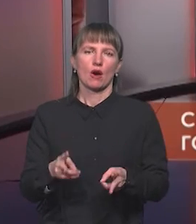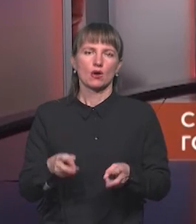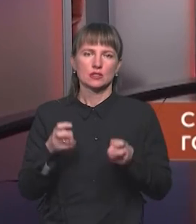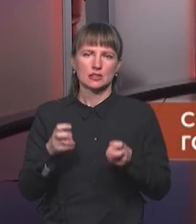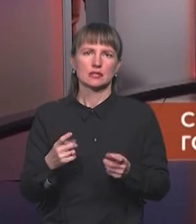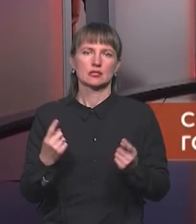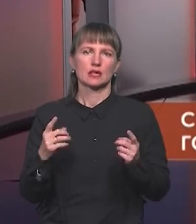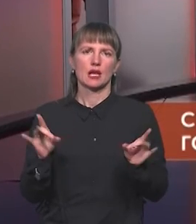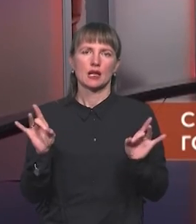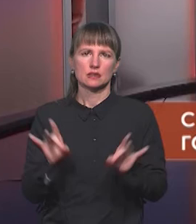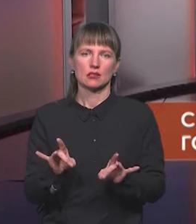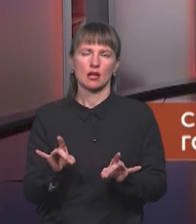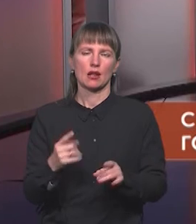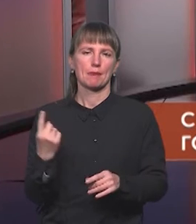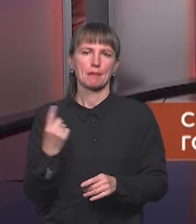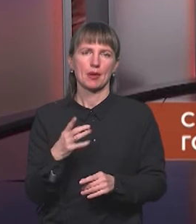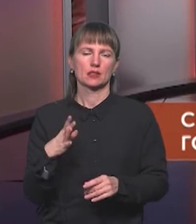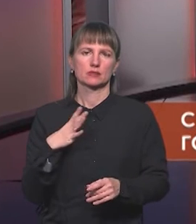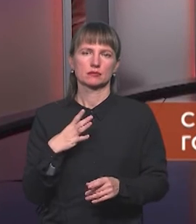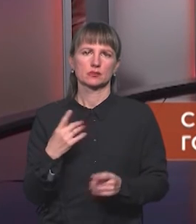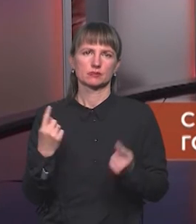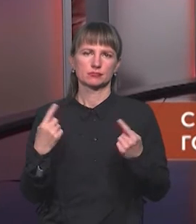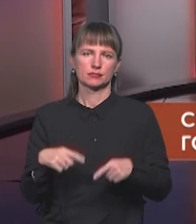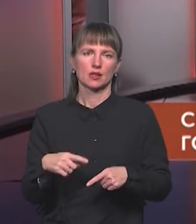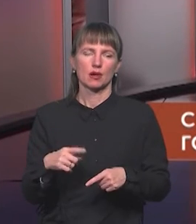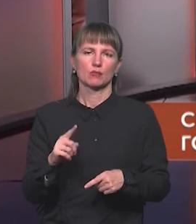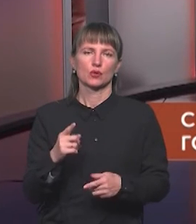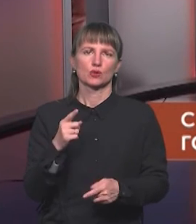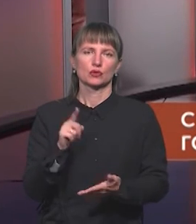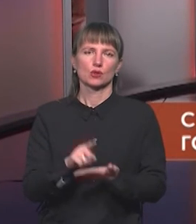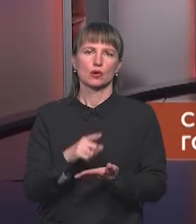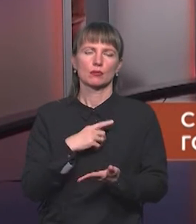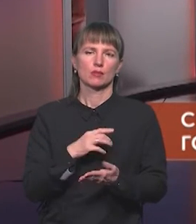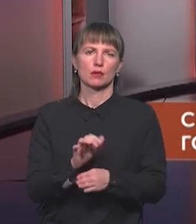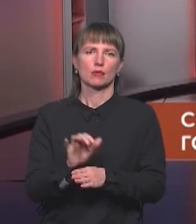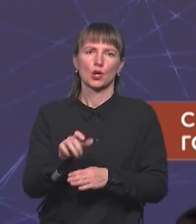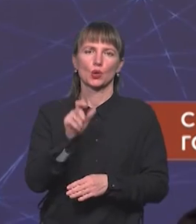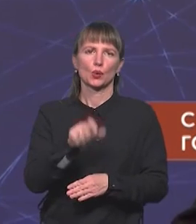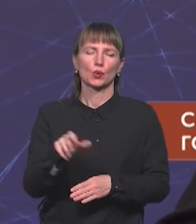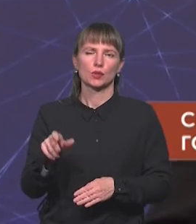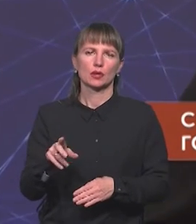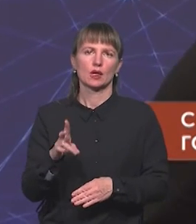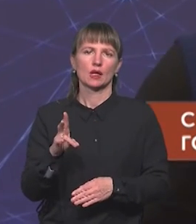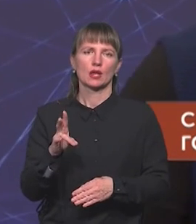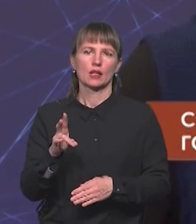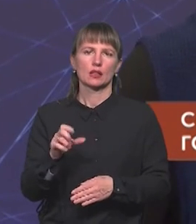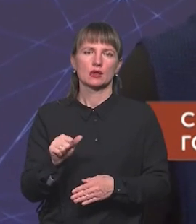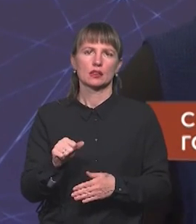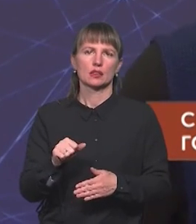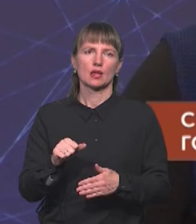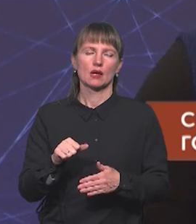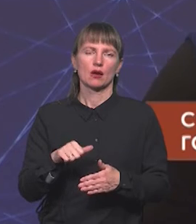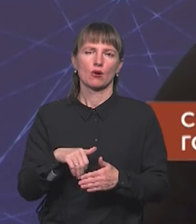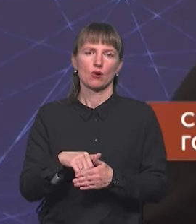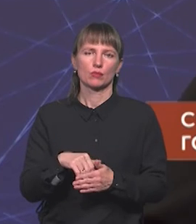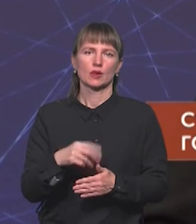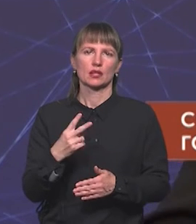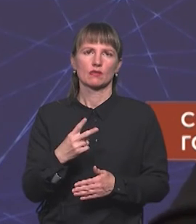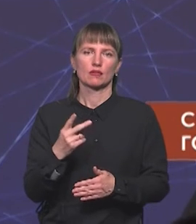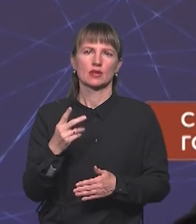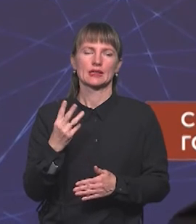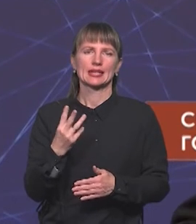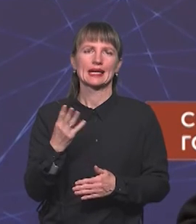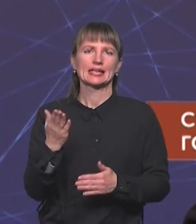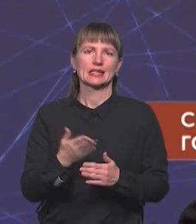вони були змушені людей відправляти на дві третини заробітної плати, відправляти на простій, а в цьому році вони запрацювали,